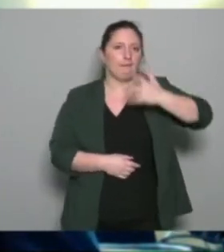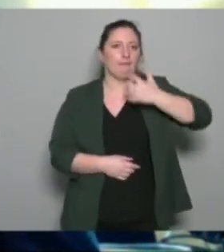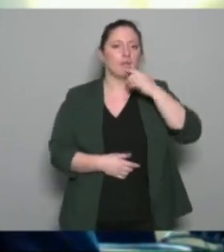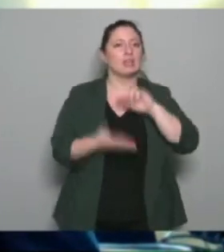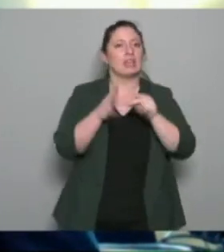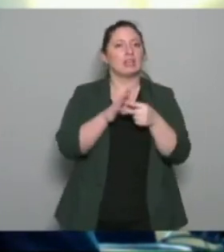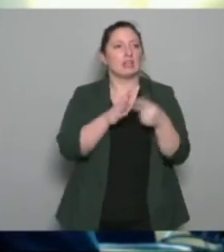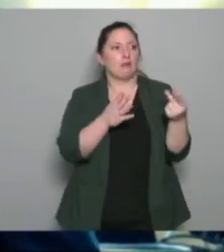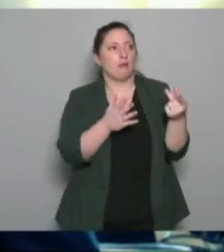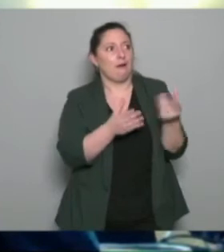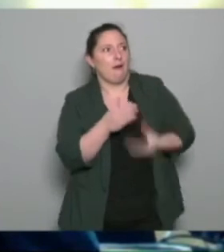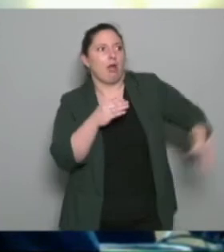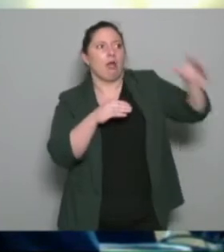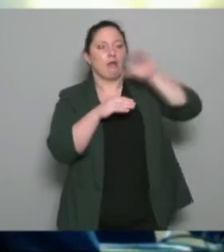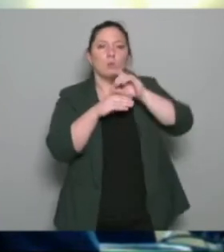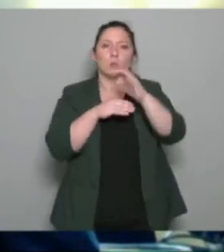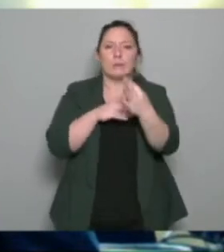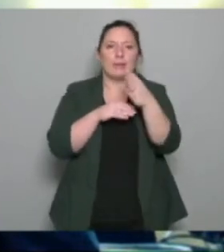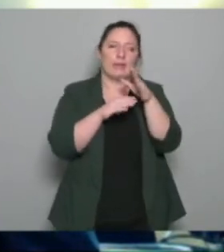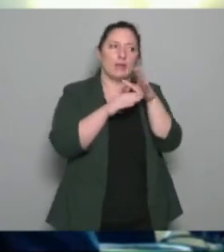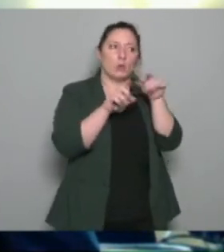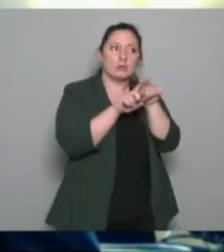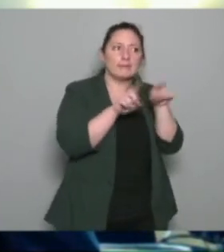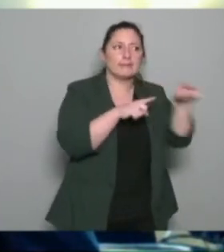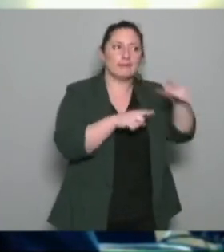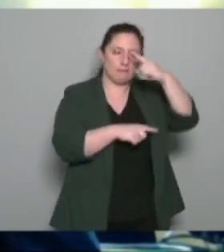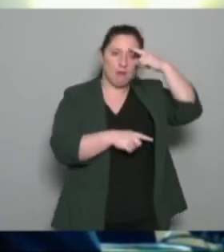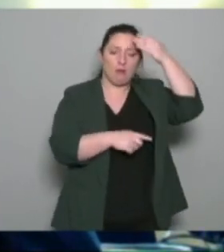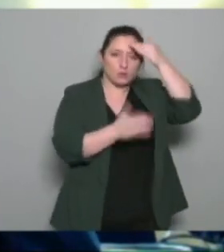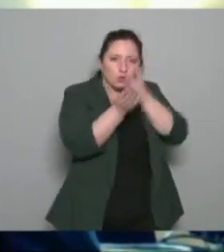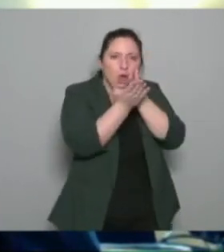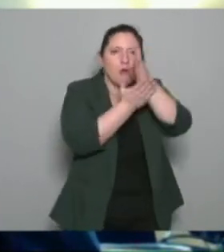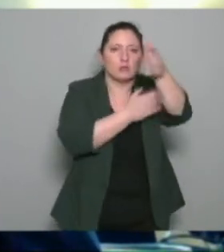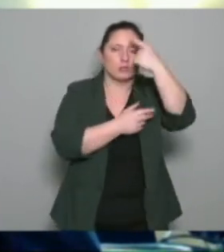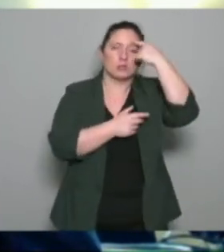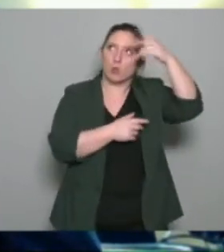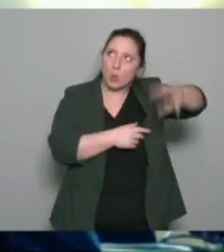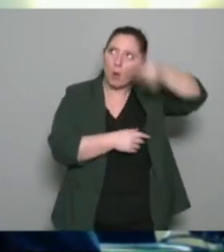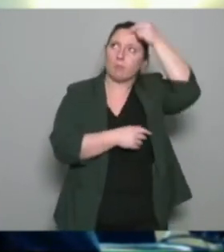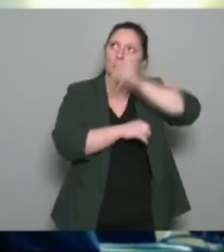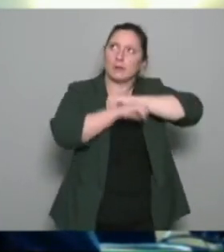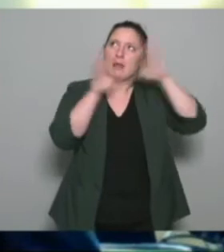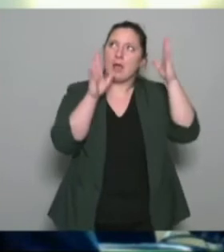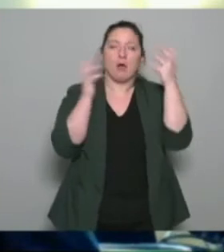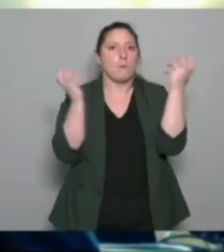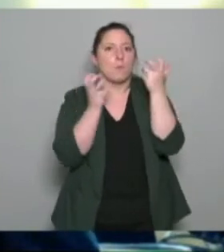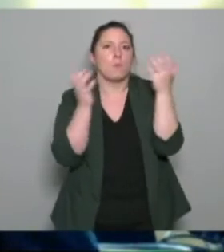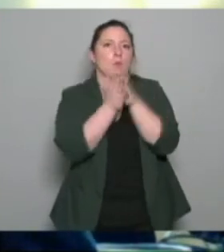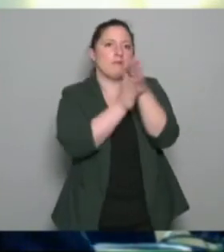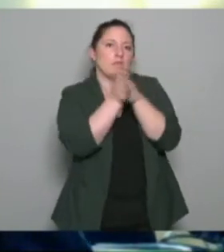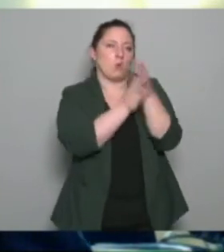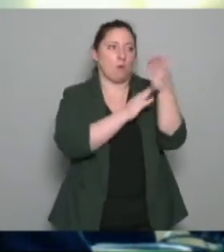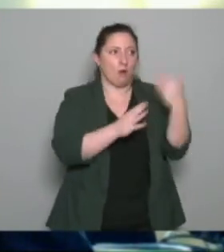certaine manière apporter une certaine sécurité dans l'exercice qui allait être réalisé parce que et puis